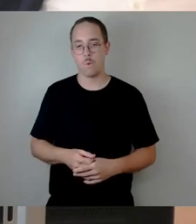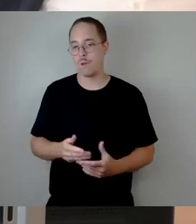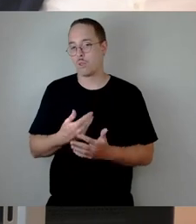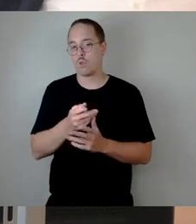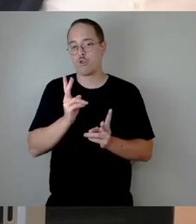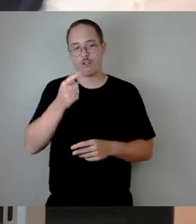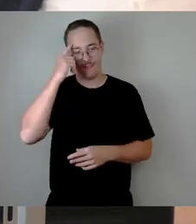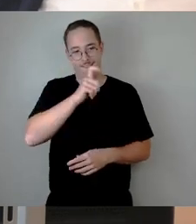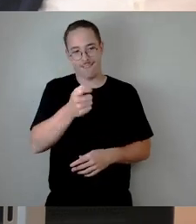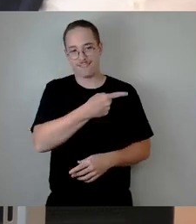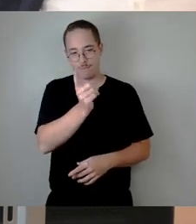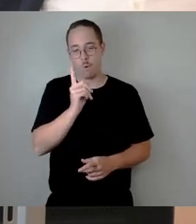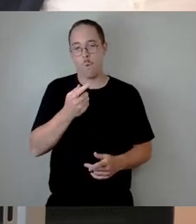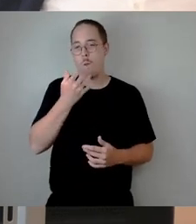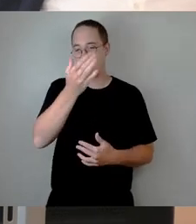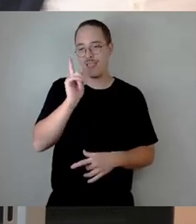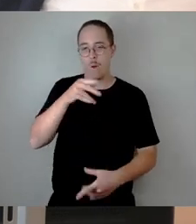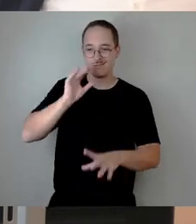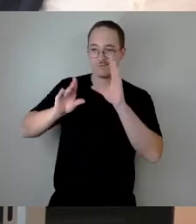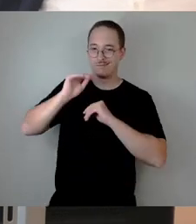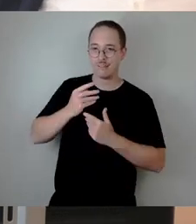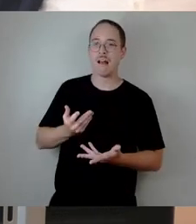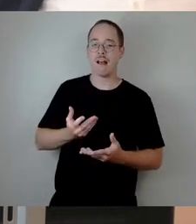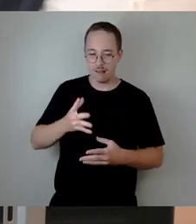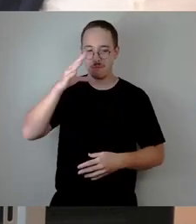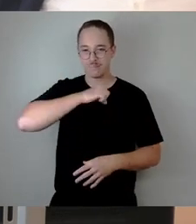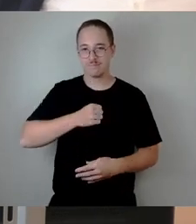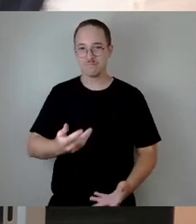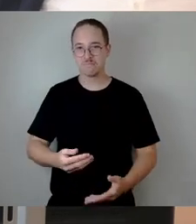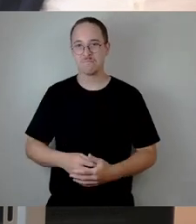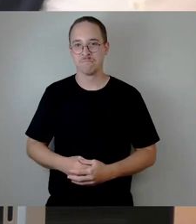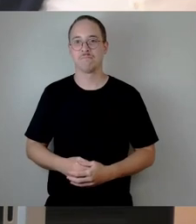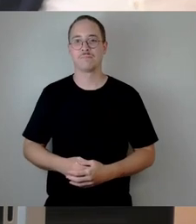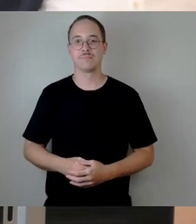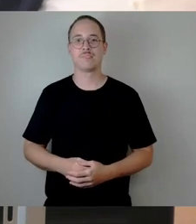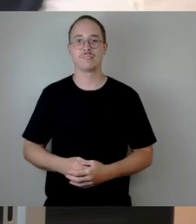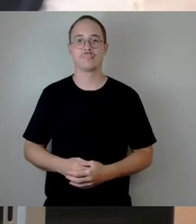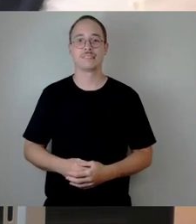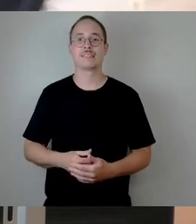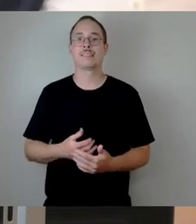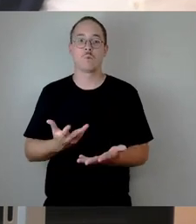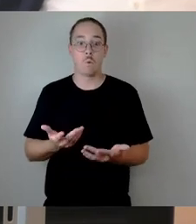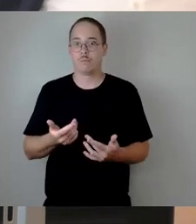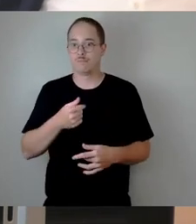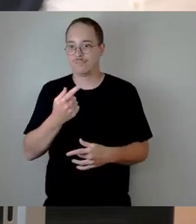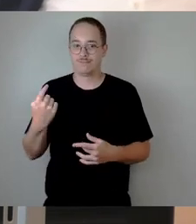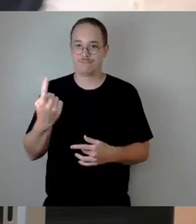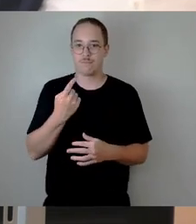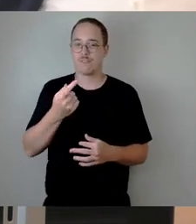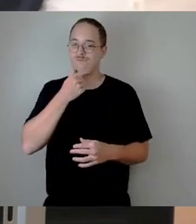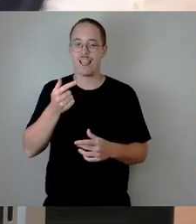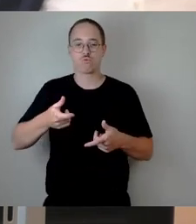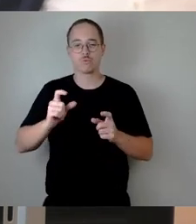Deswegen, umso besser ist es, er wird umso kleiner. Deswegen schlägt unser Herz stark für die 11. Ganz eindeutig. Das wäre mal ein großer Schritt.